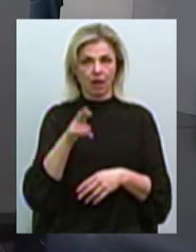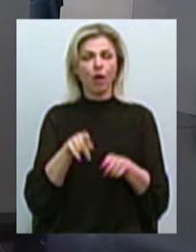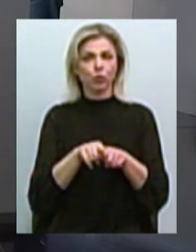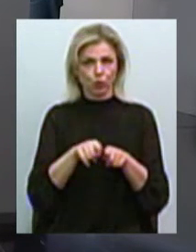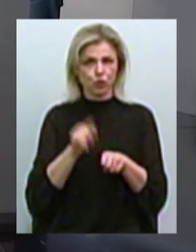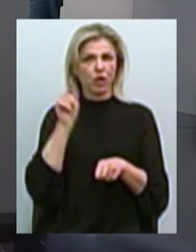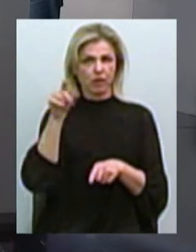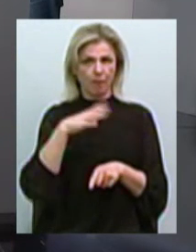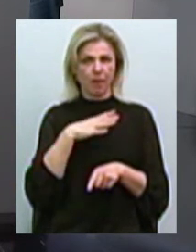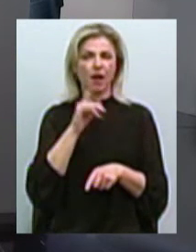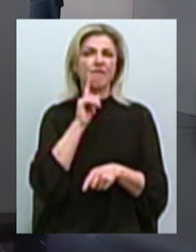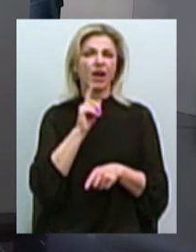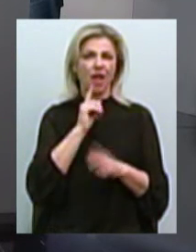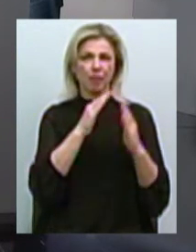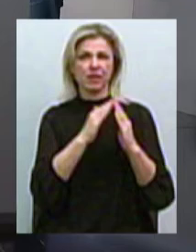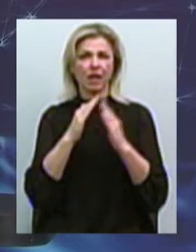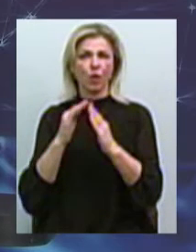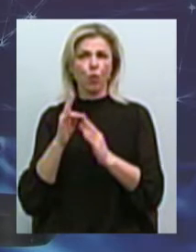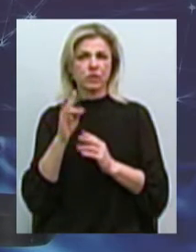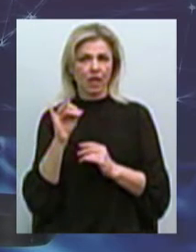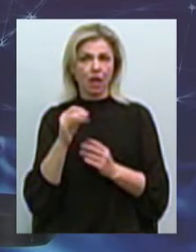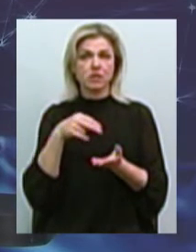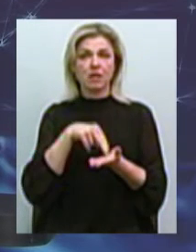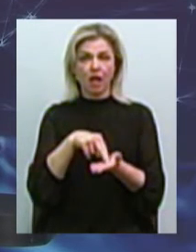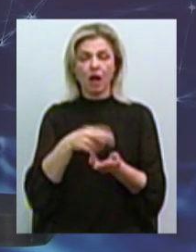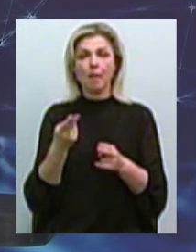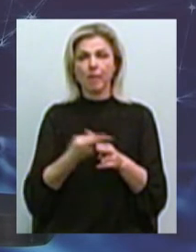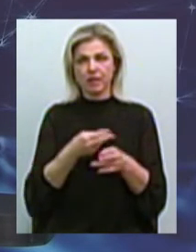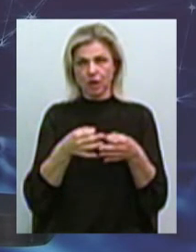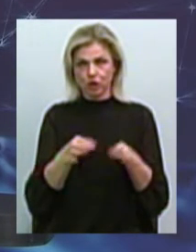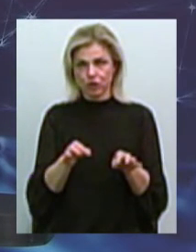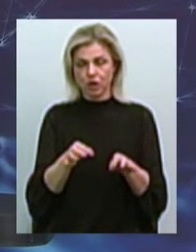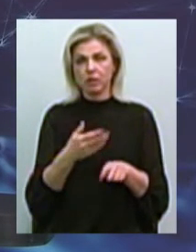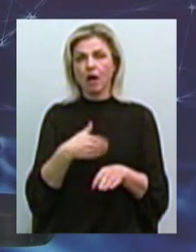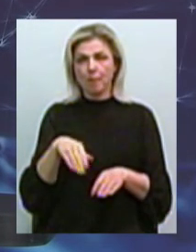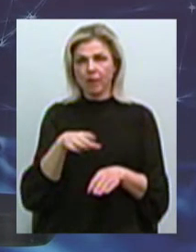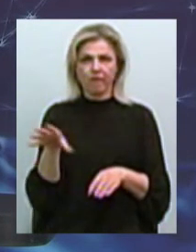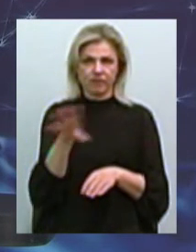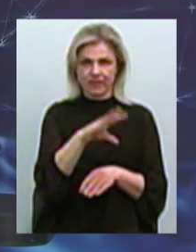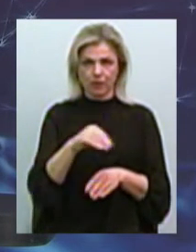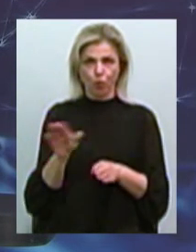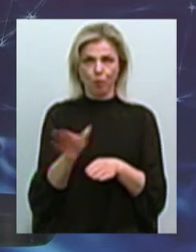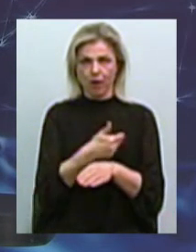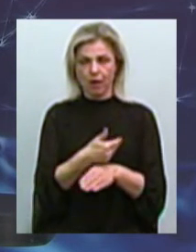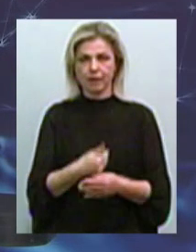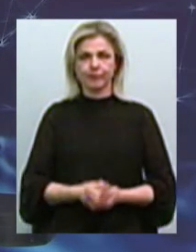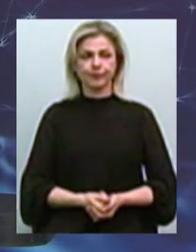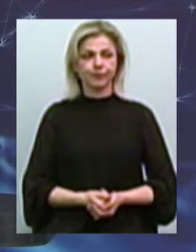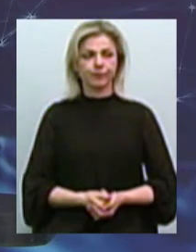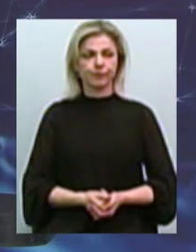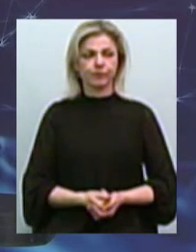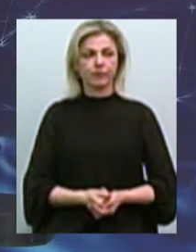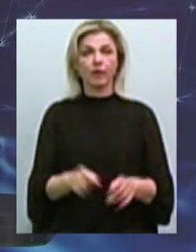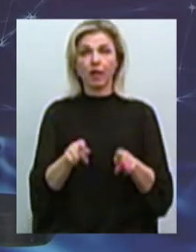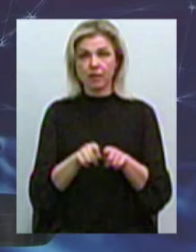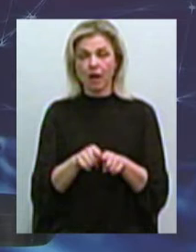временных сооружень, які стояли без разрешення. То є, ми їх всіх поубирали. Вот. вот так